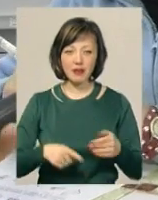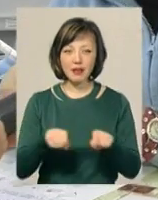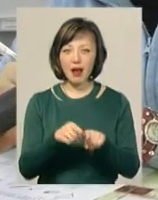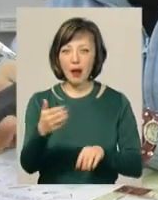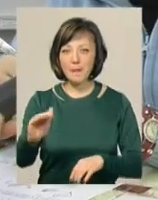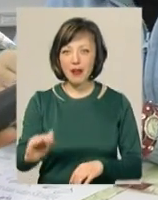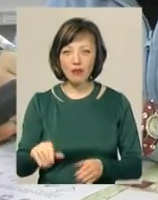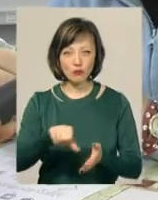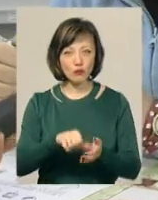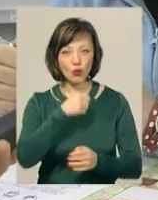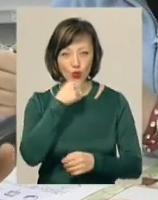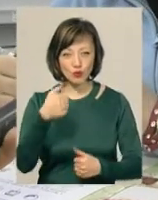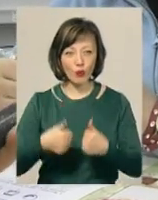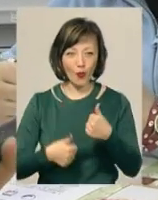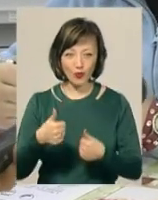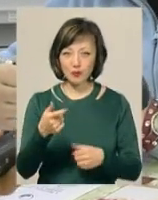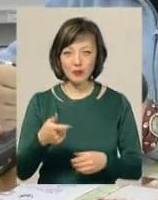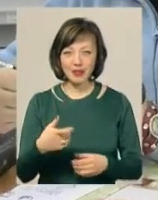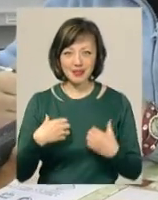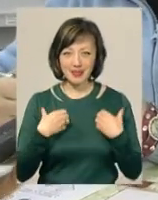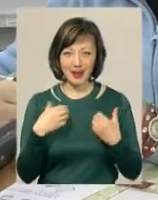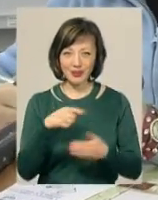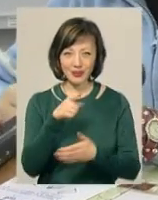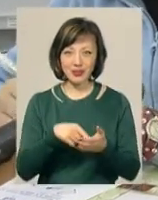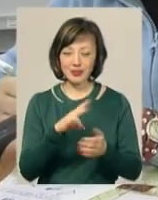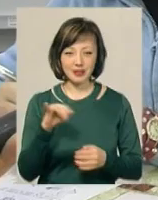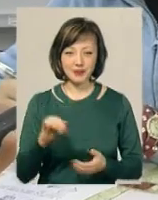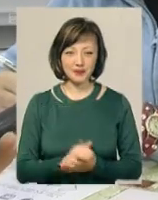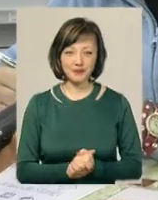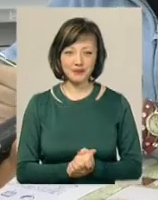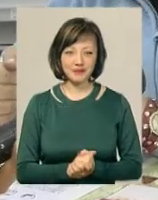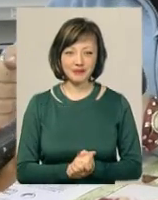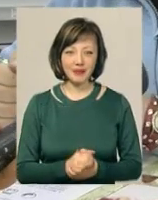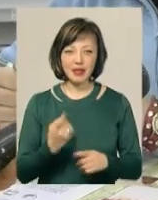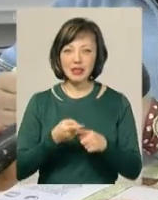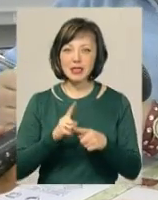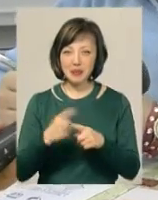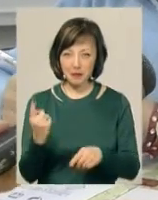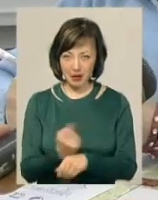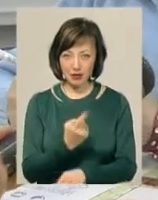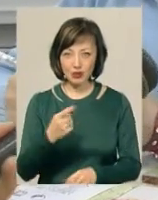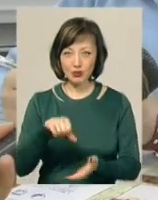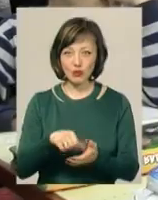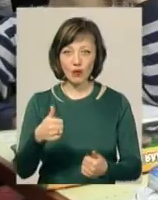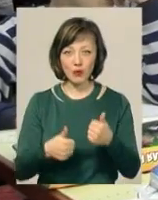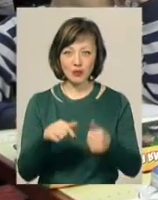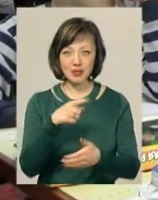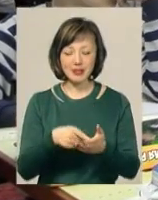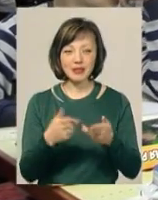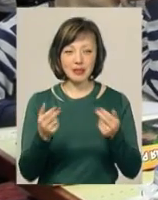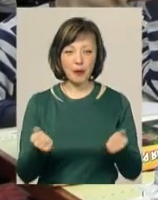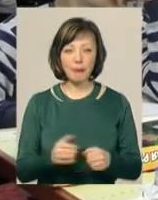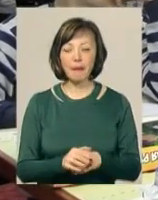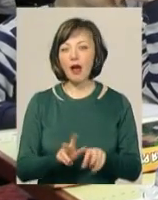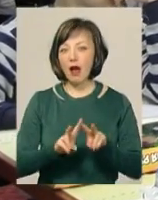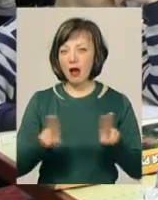а вже береш участь у дорослому конкурсі. Тобі не страшно? Ні. Не страшно? Чому вперше ти береш участь у конкурсі? Так. Як і Поля,